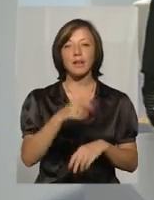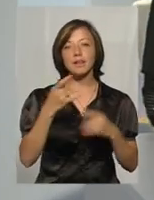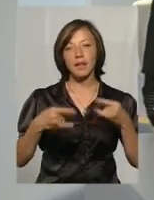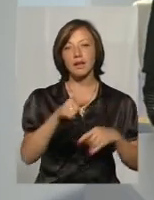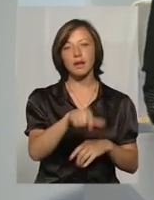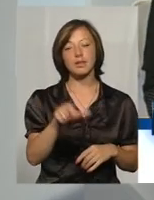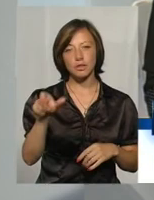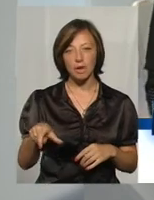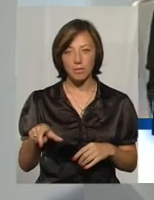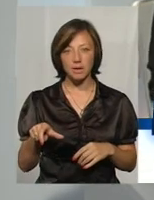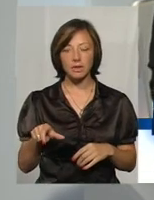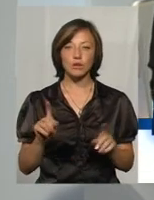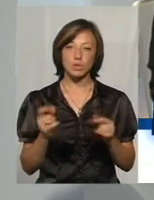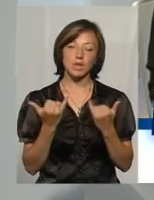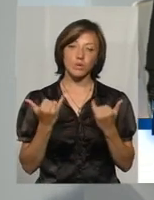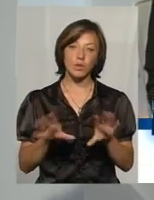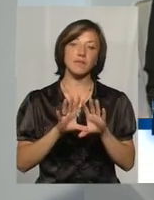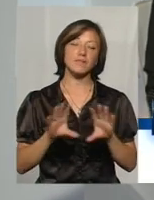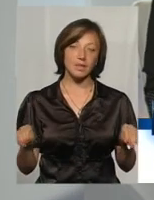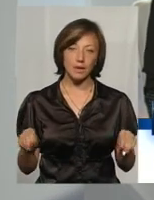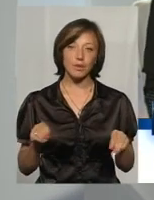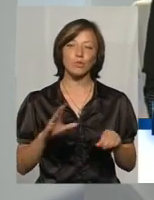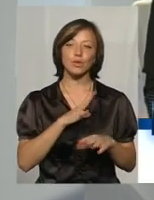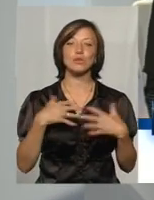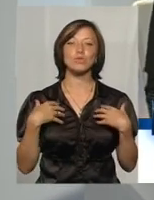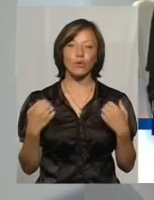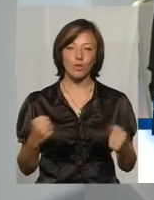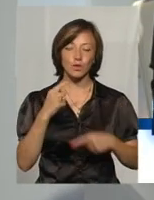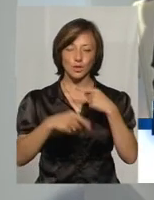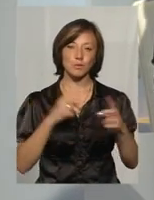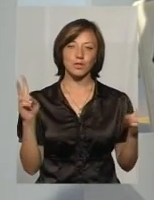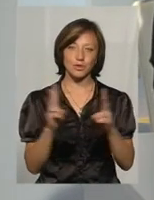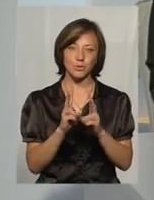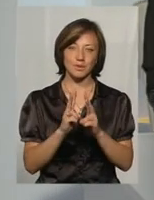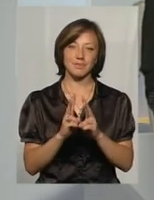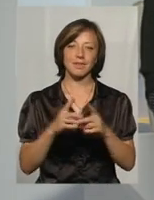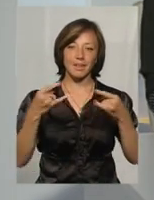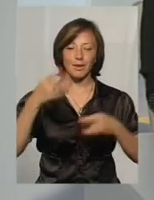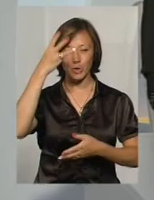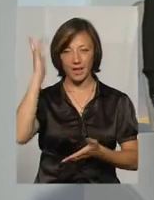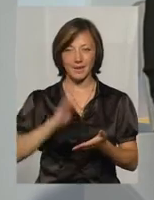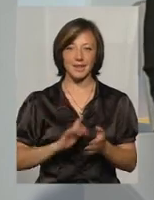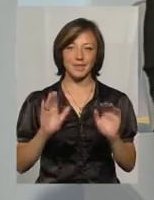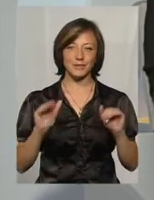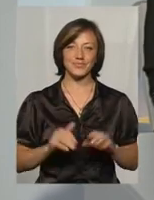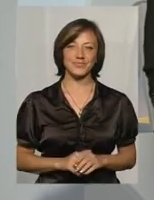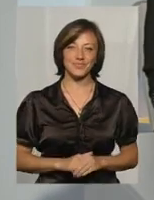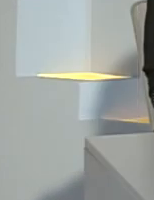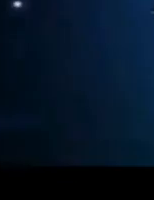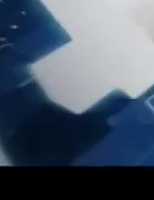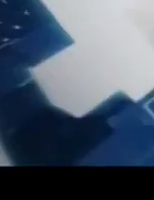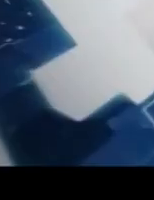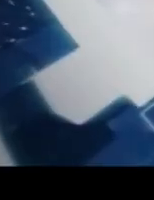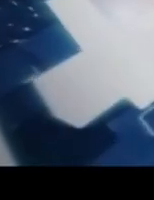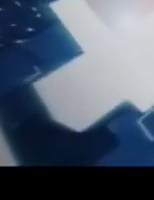телеглядачам. Що ж, на сьогодні все. Ви будьте здорові. І до наступної зустрічі на каналі «Поділля Центр». Дякую